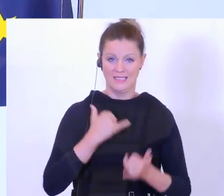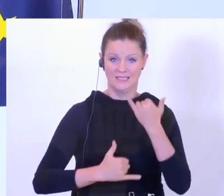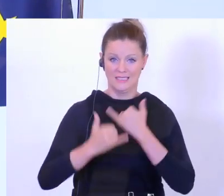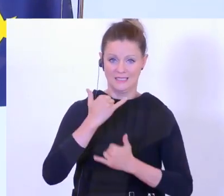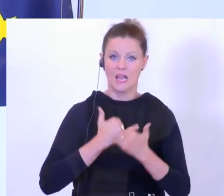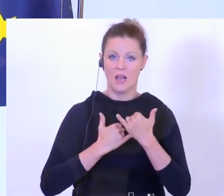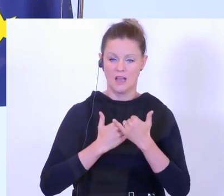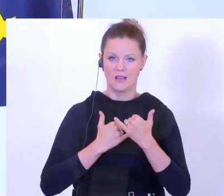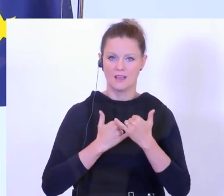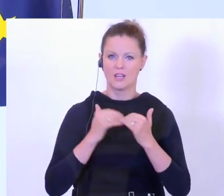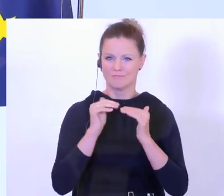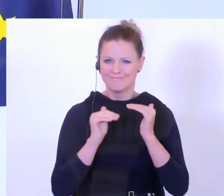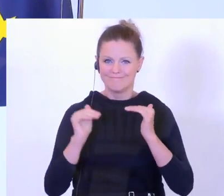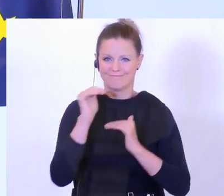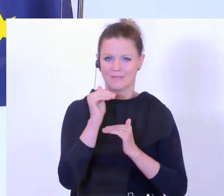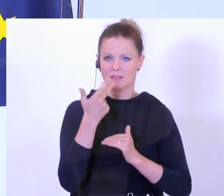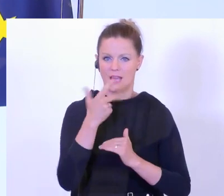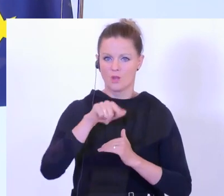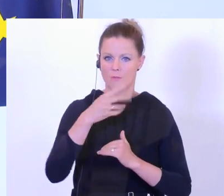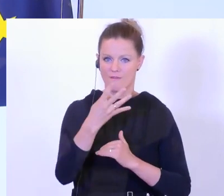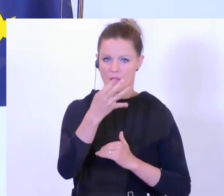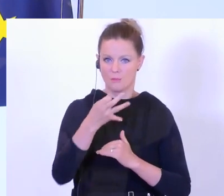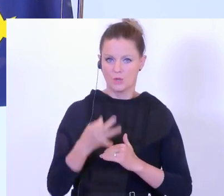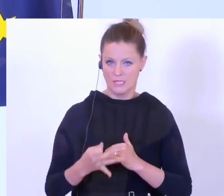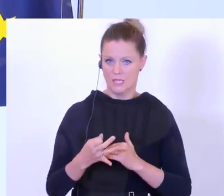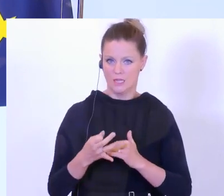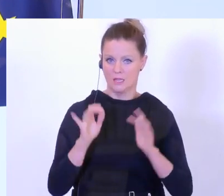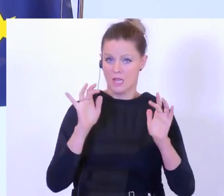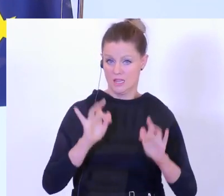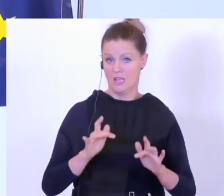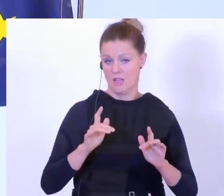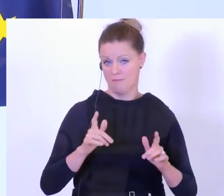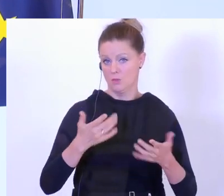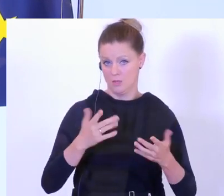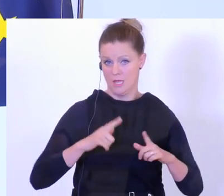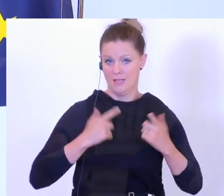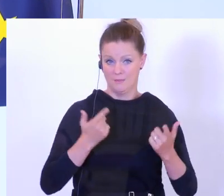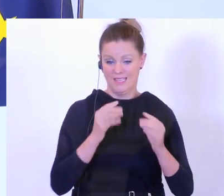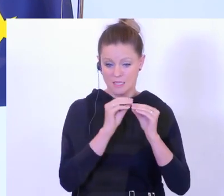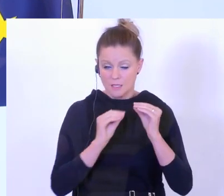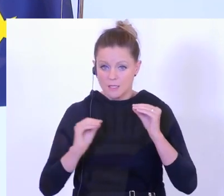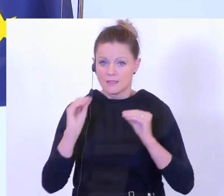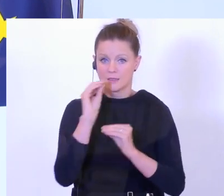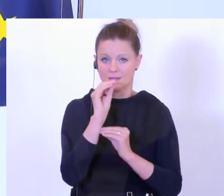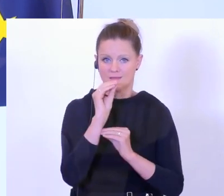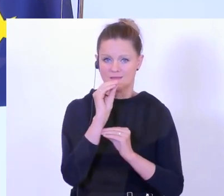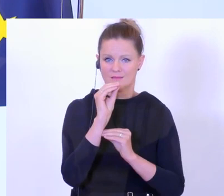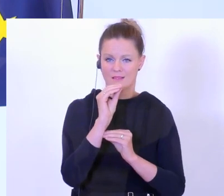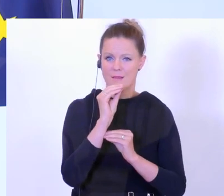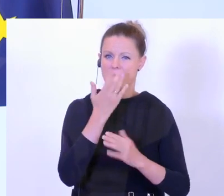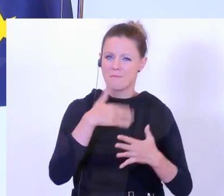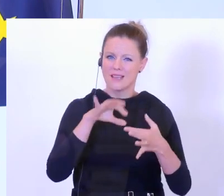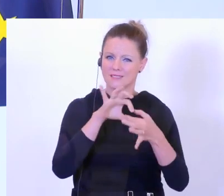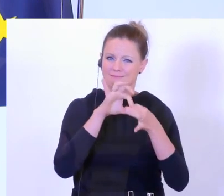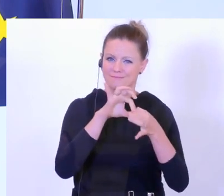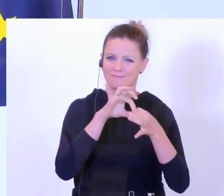Steigerung von 3,4 Prozent erlebt. Und diese Steigerung ist zum allergrößten